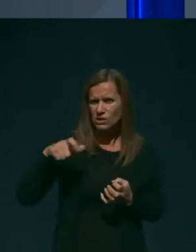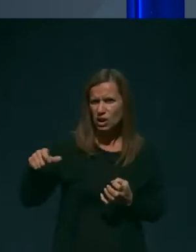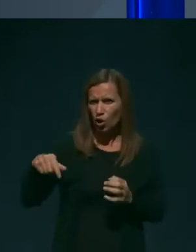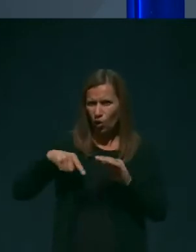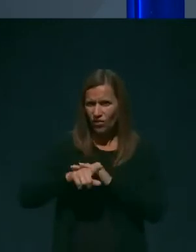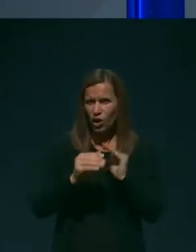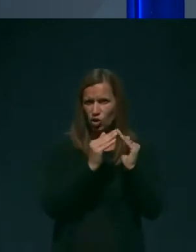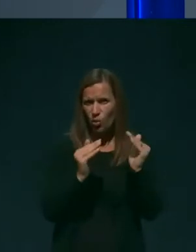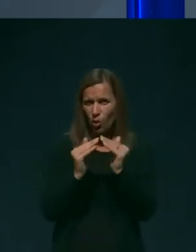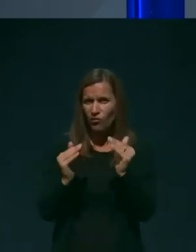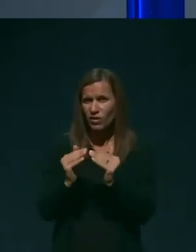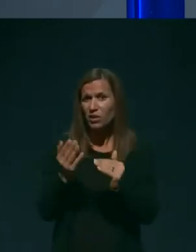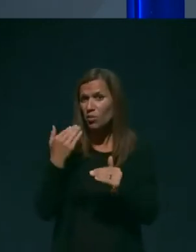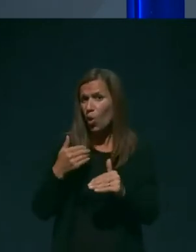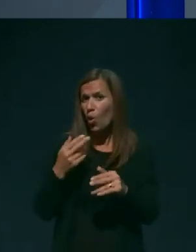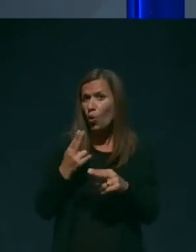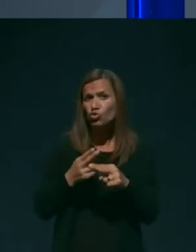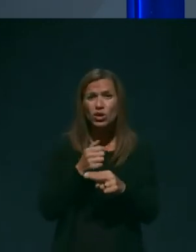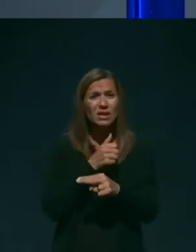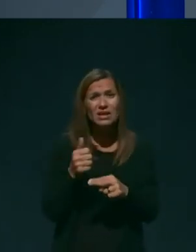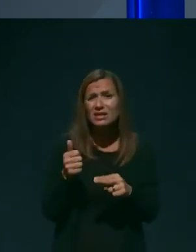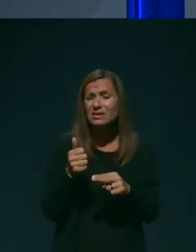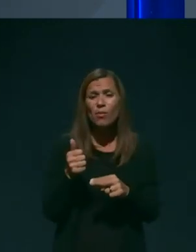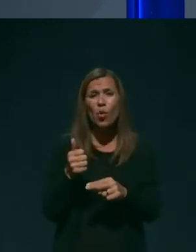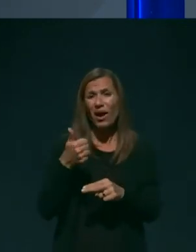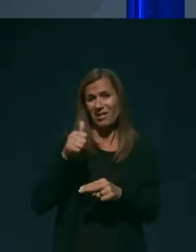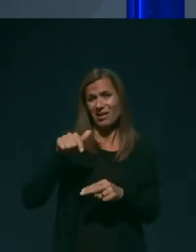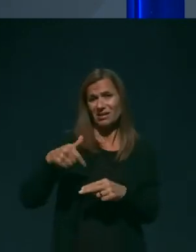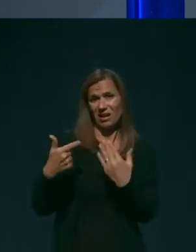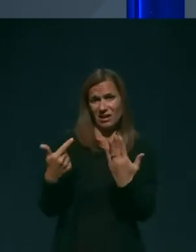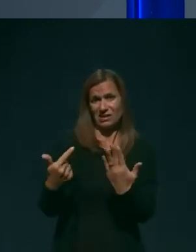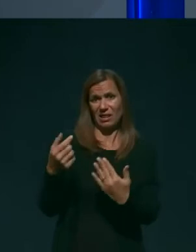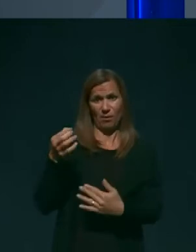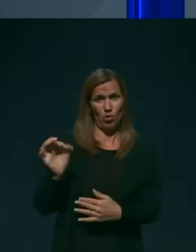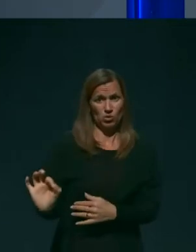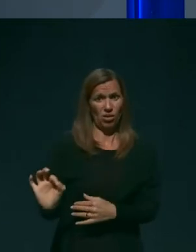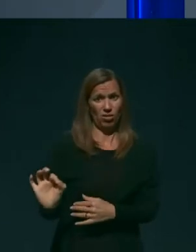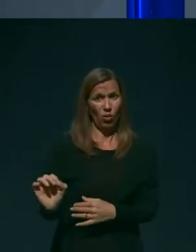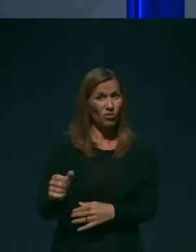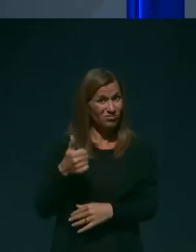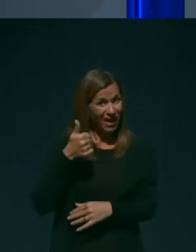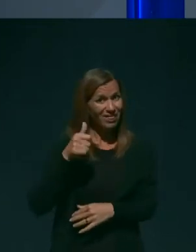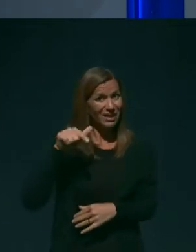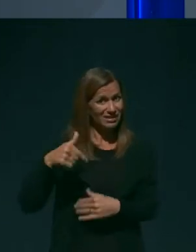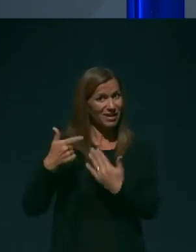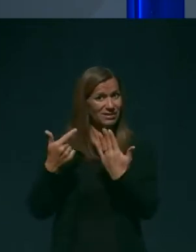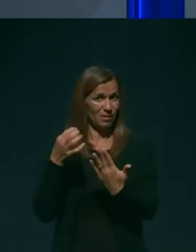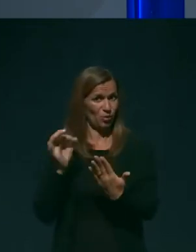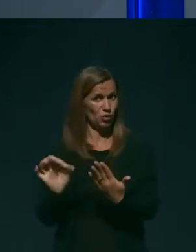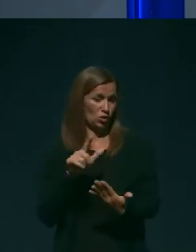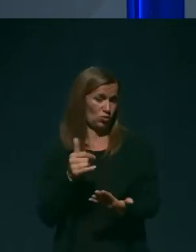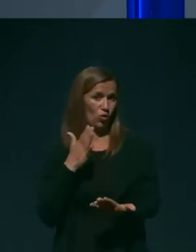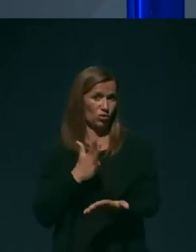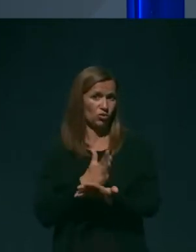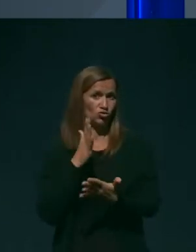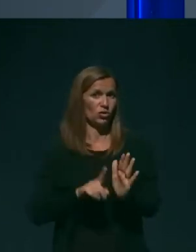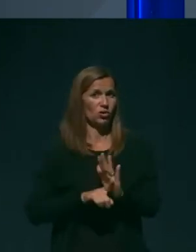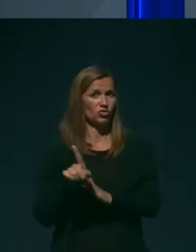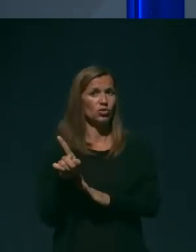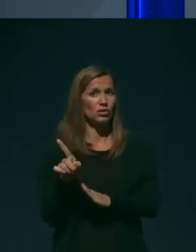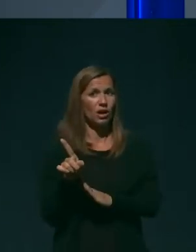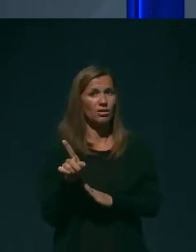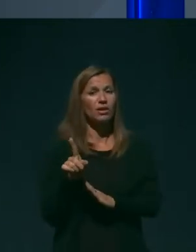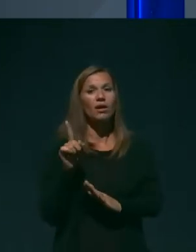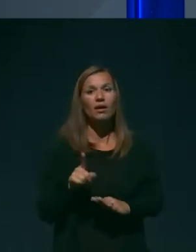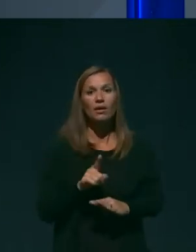samo 1,7%, ker mislim, da je odličen rezultat in da smo